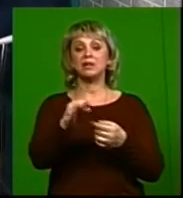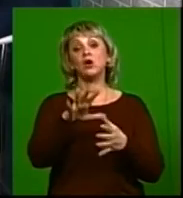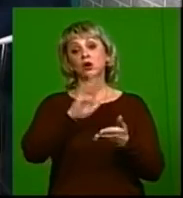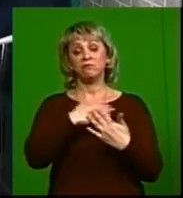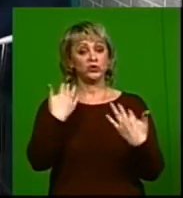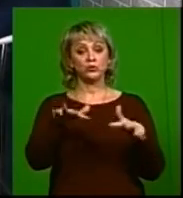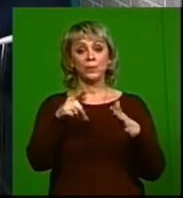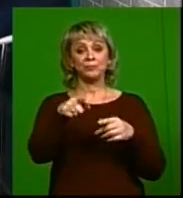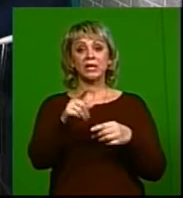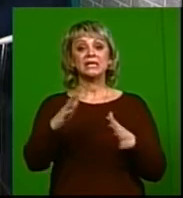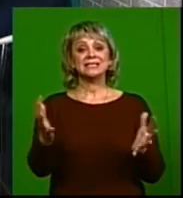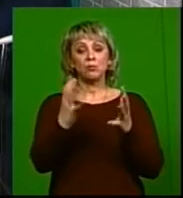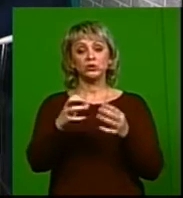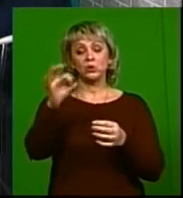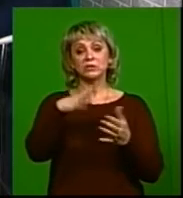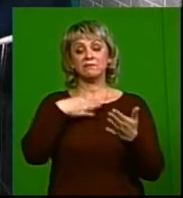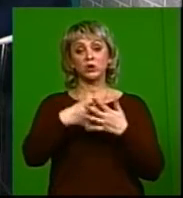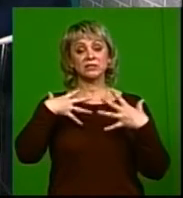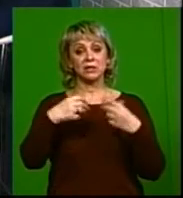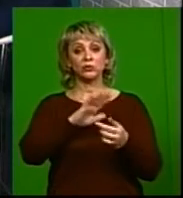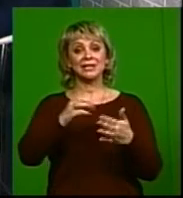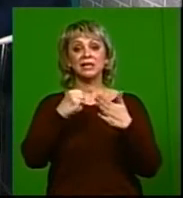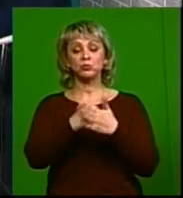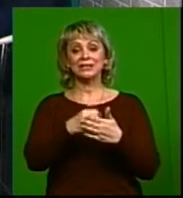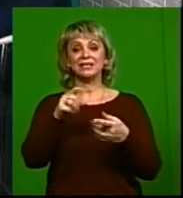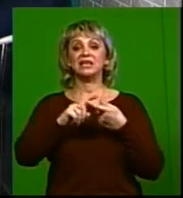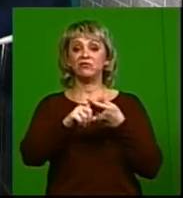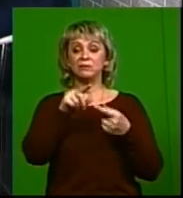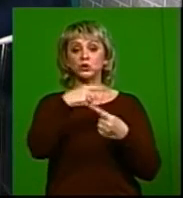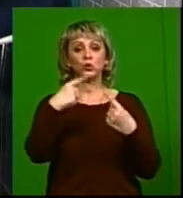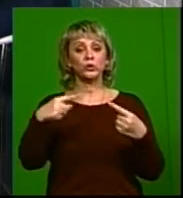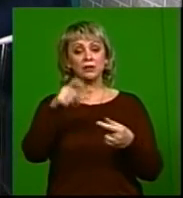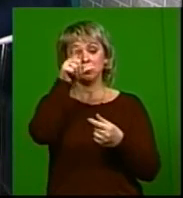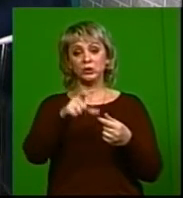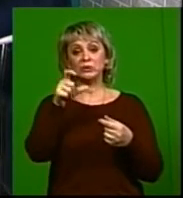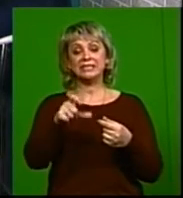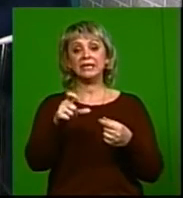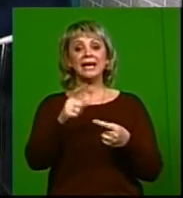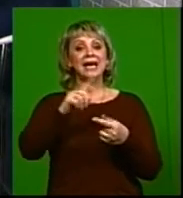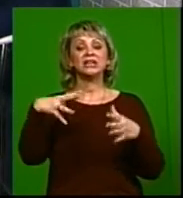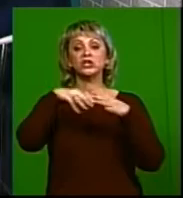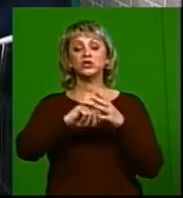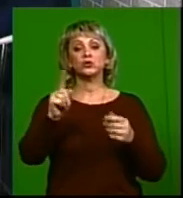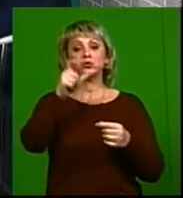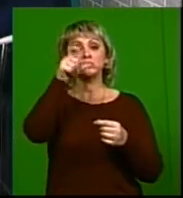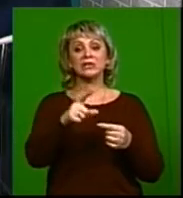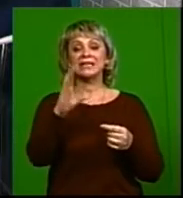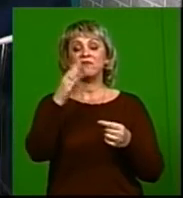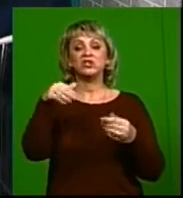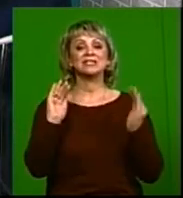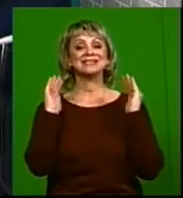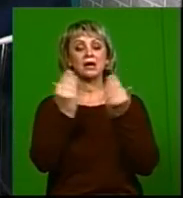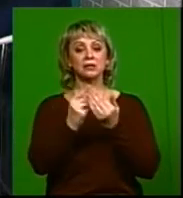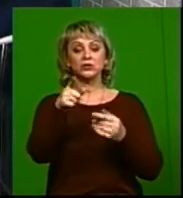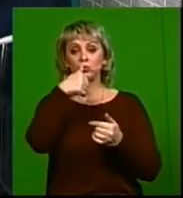собственно, и всё. Заботиться о своём здоровье, не допускать инфицирования других людей. И это не значит, что человек с ВИЧ должен закрыться,